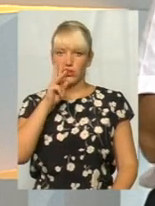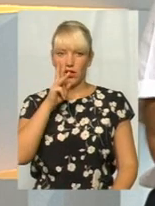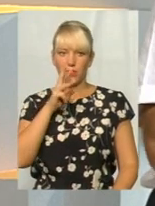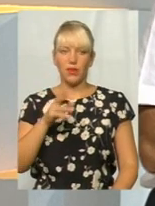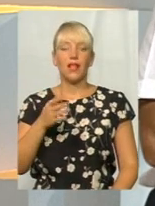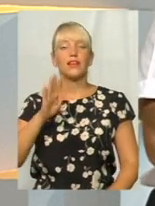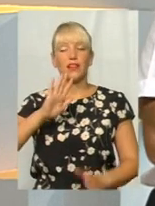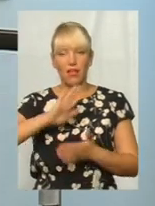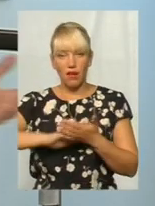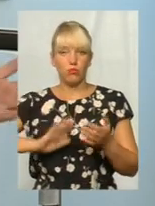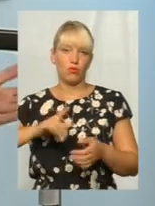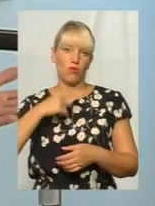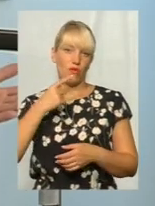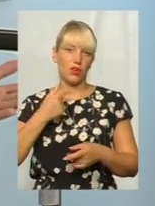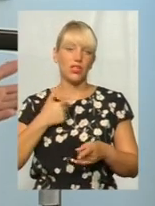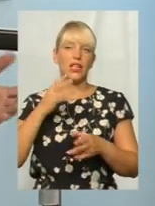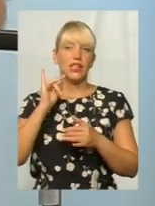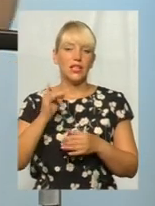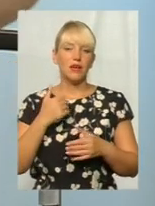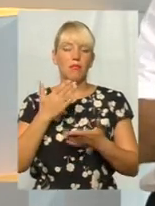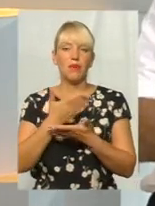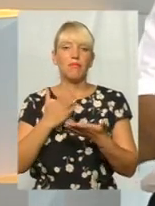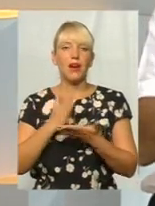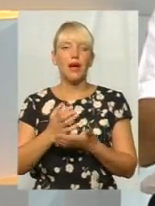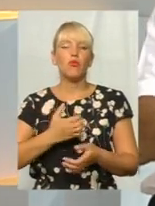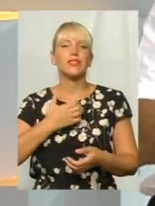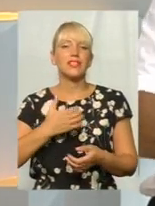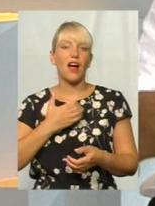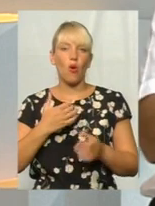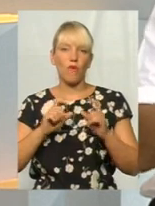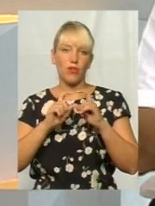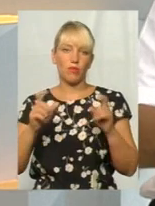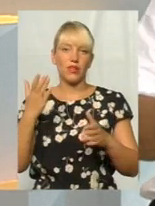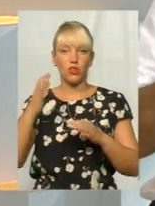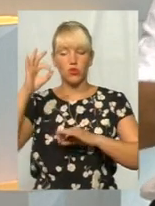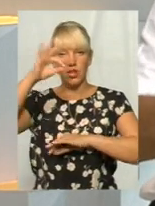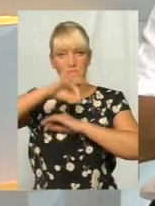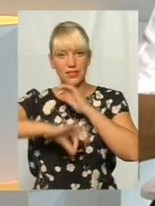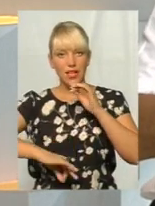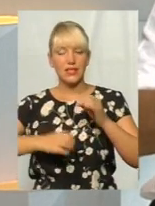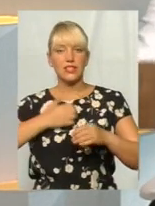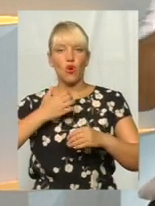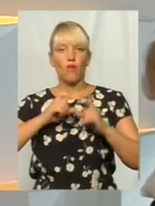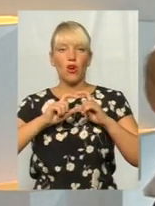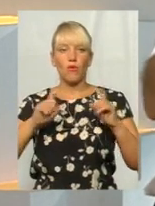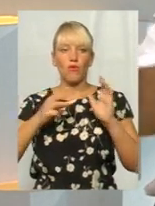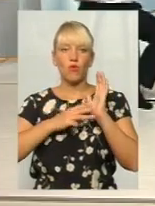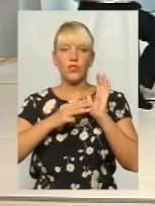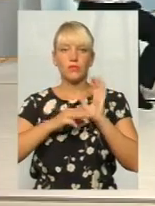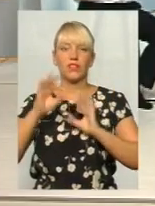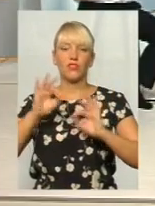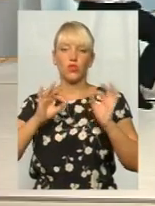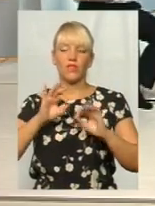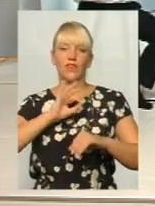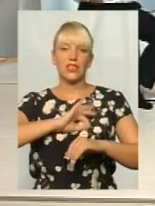ми маємо сьогодні страхові наші кампанії, розумієте? Якщо на Заході страхова кампанія 80% витрачає на людей,